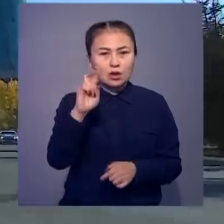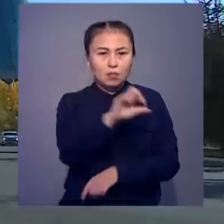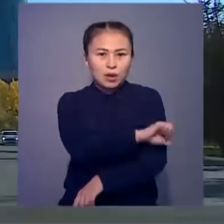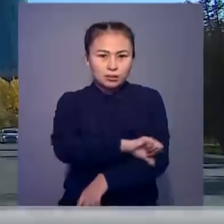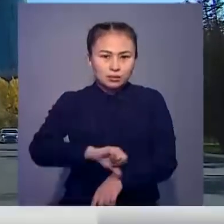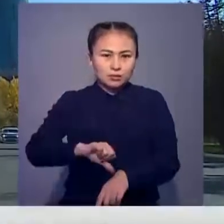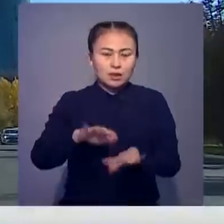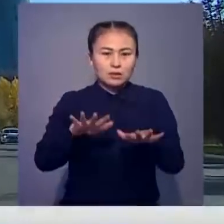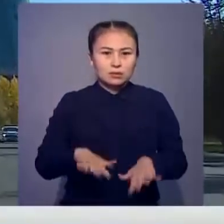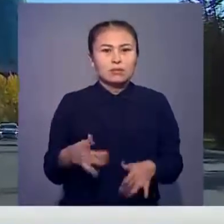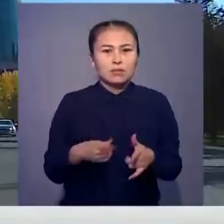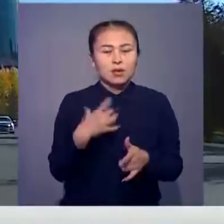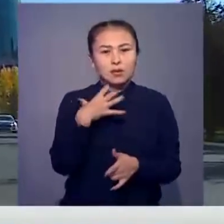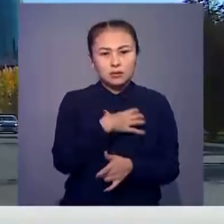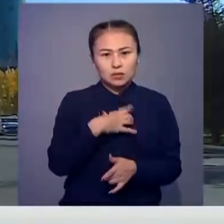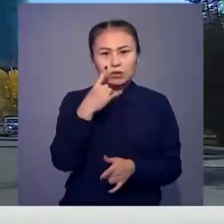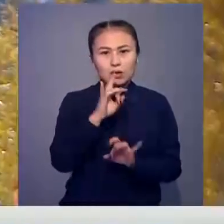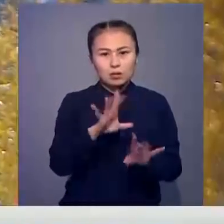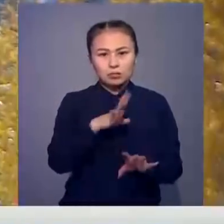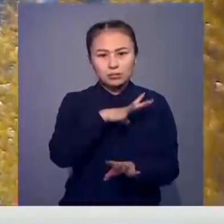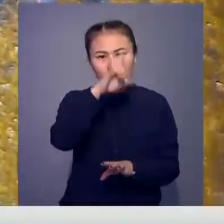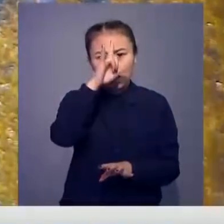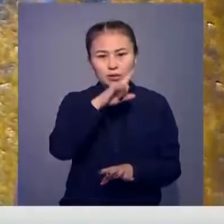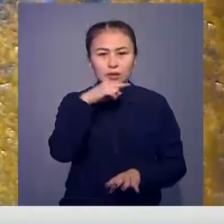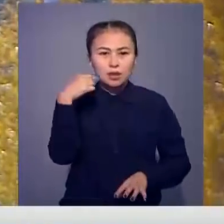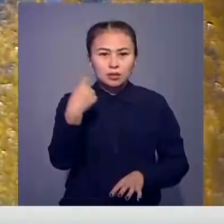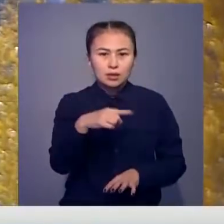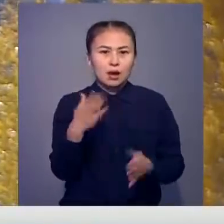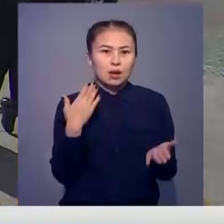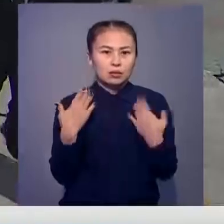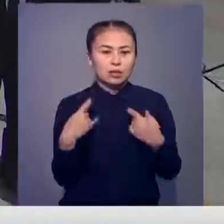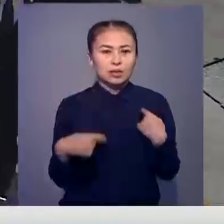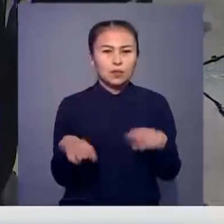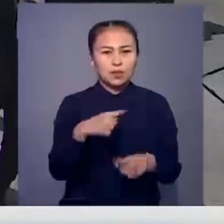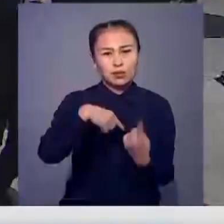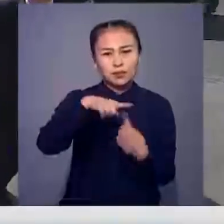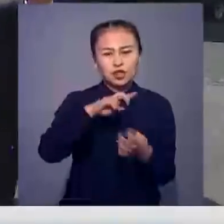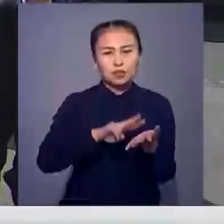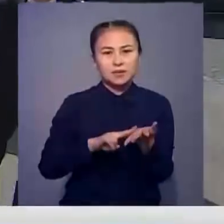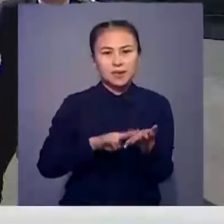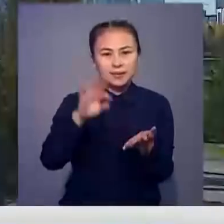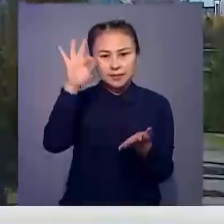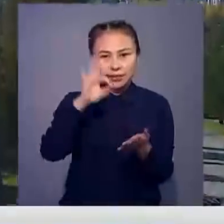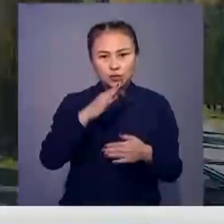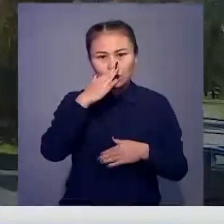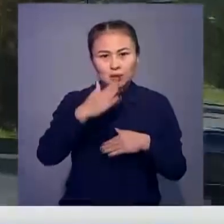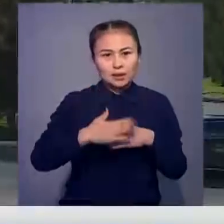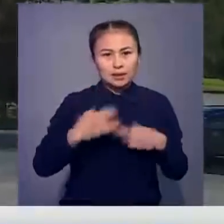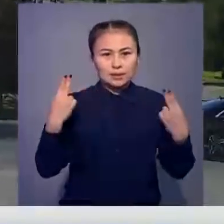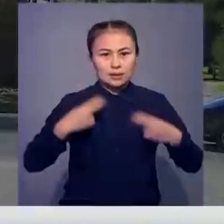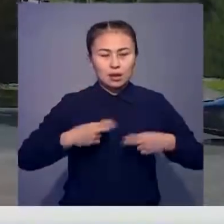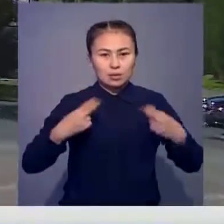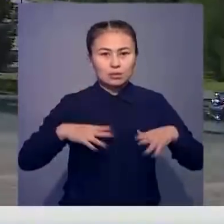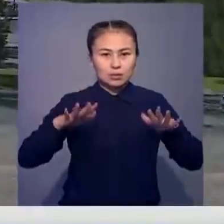шекарауымағындағы ұнтымақтастығының маңыздығына тоқталды. Қазақстан мен Ресия арасындағы саудайын алымның 70%-ке жуғы,